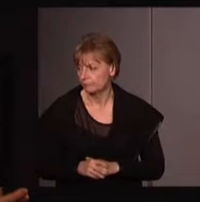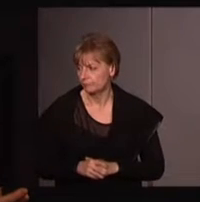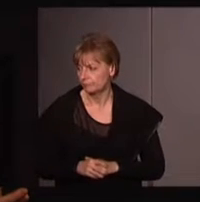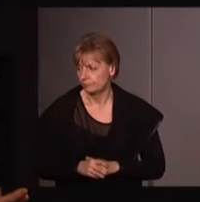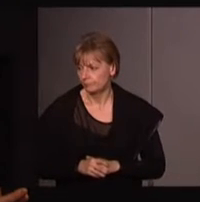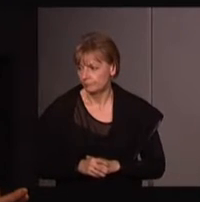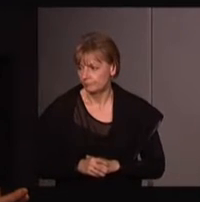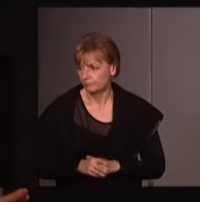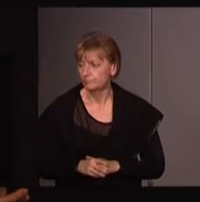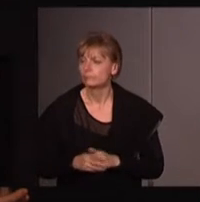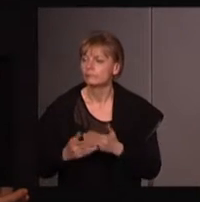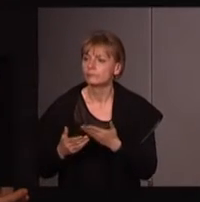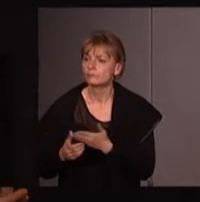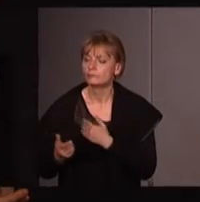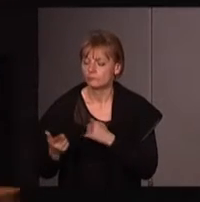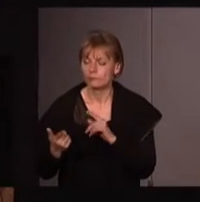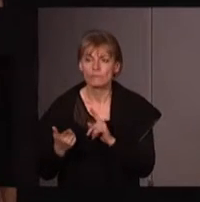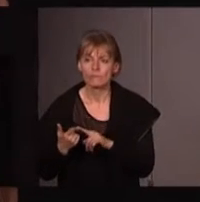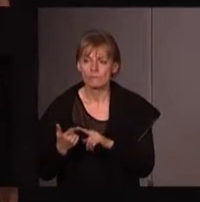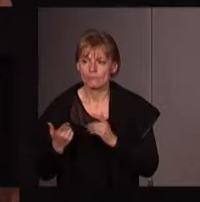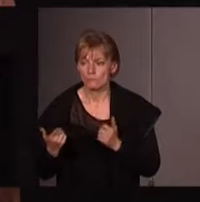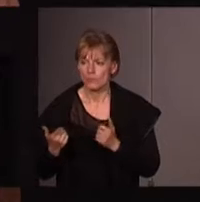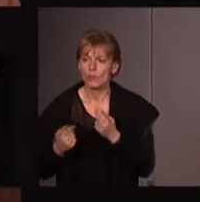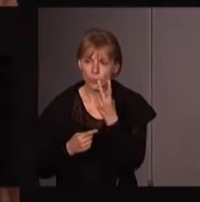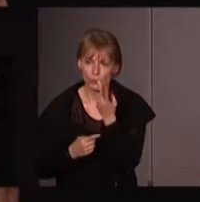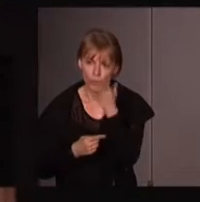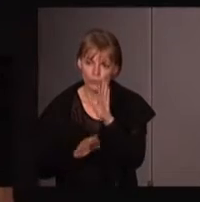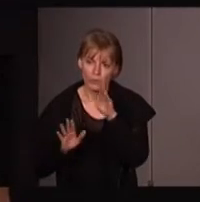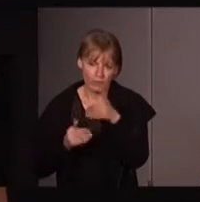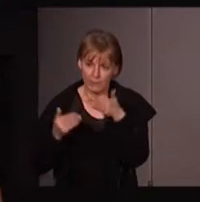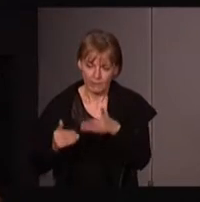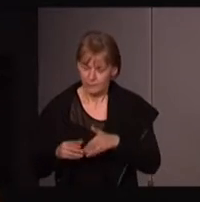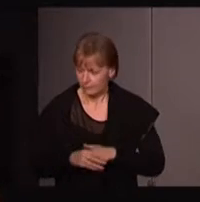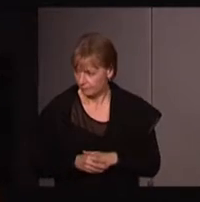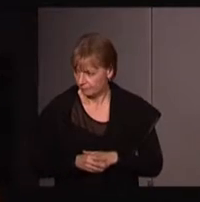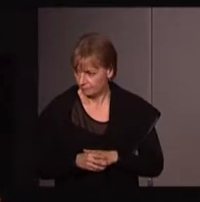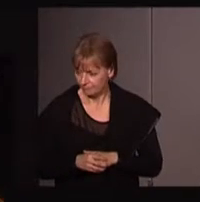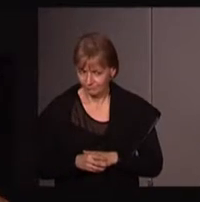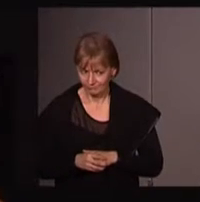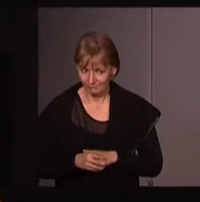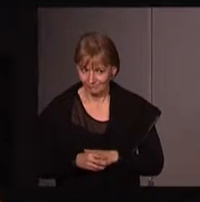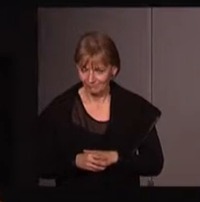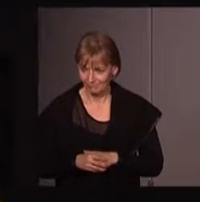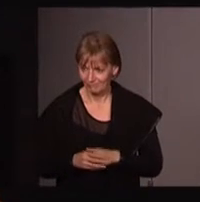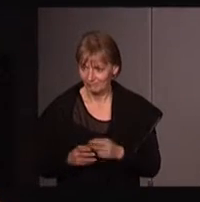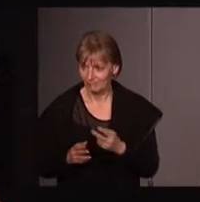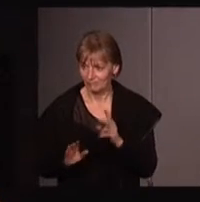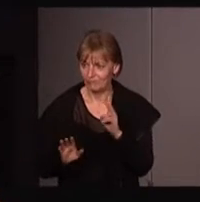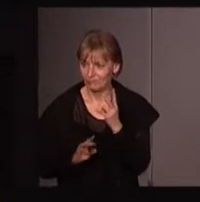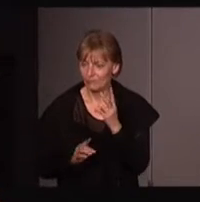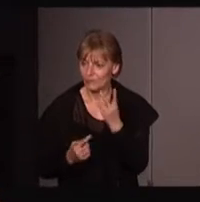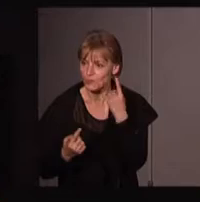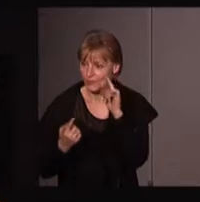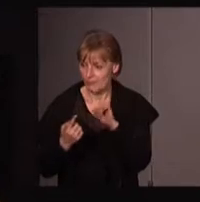Alors, le deuxième point, j'en ai deux autres, c'est tout, après je m'arrête. Le deuxième point sur lequel je